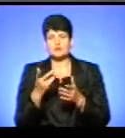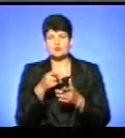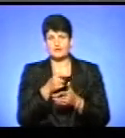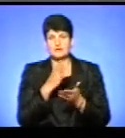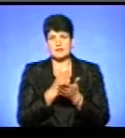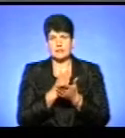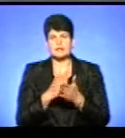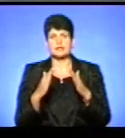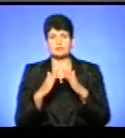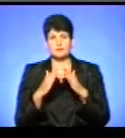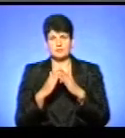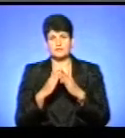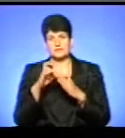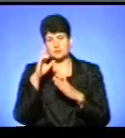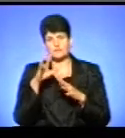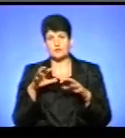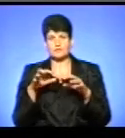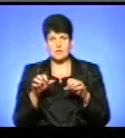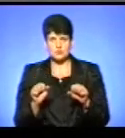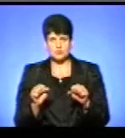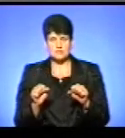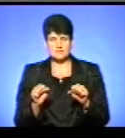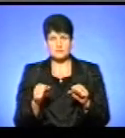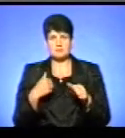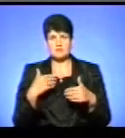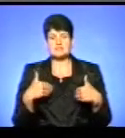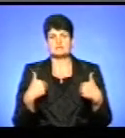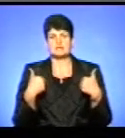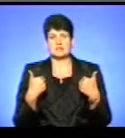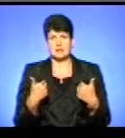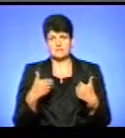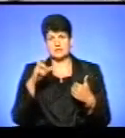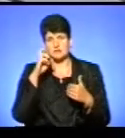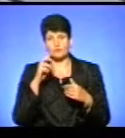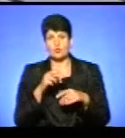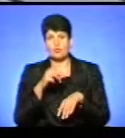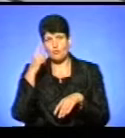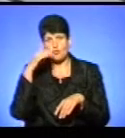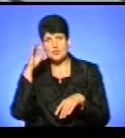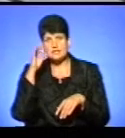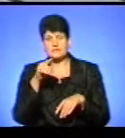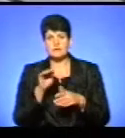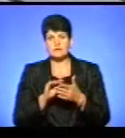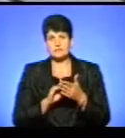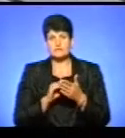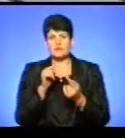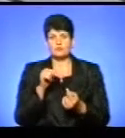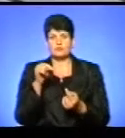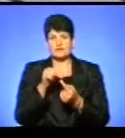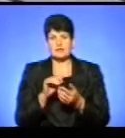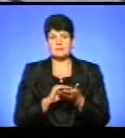будівлі комунальної власності, ми, відповідно, звертаємося до муніципальної поліції, вони виписують відповідний припис. Якщо